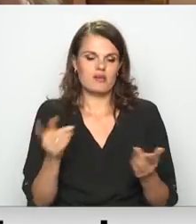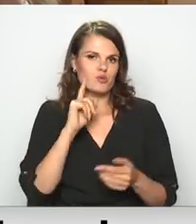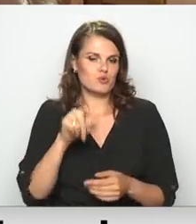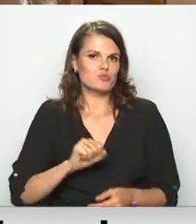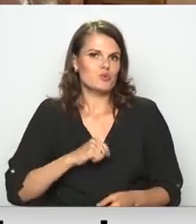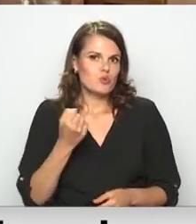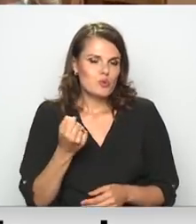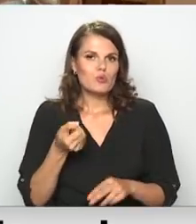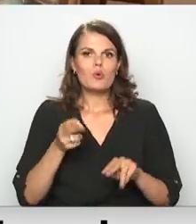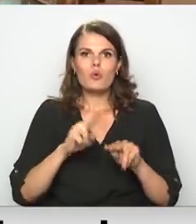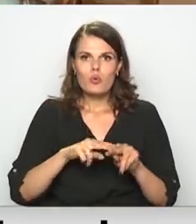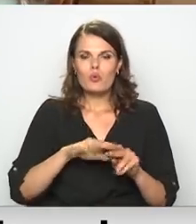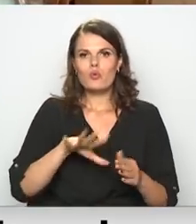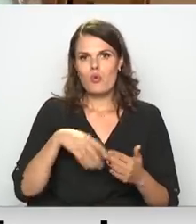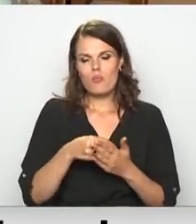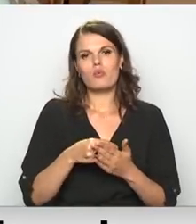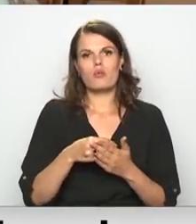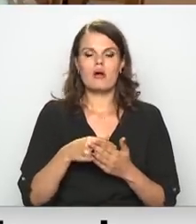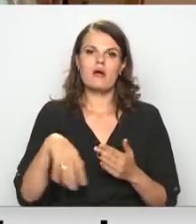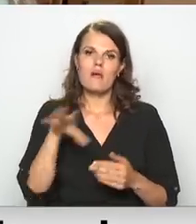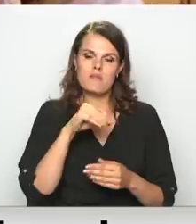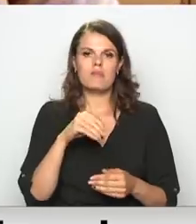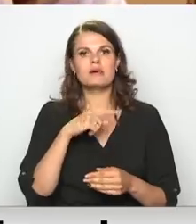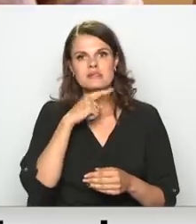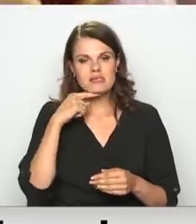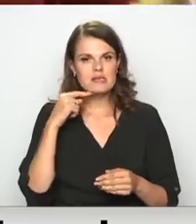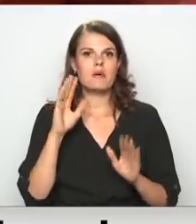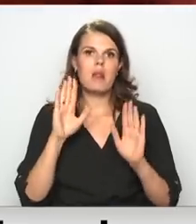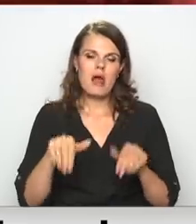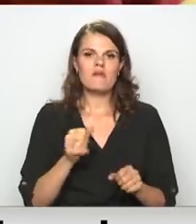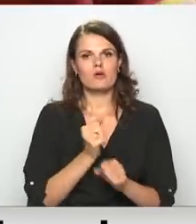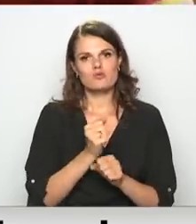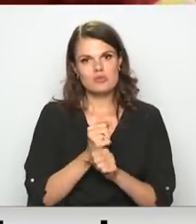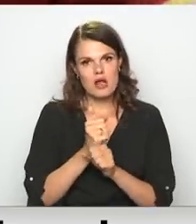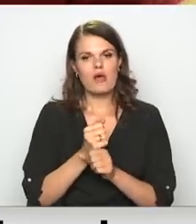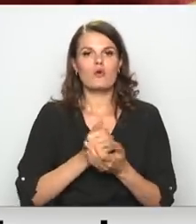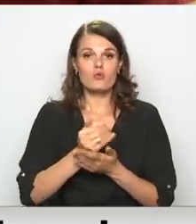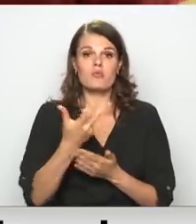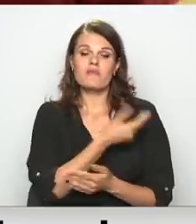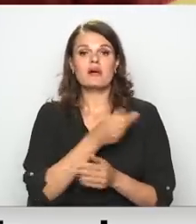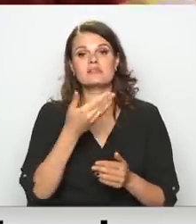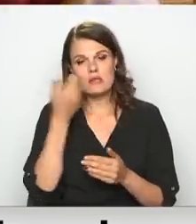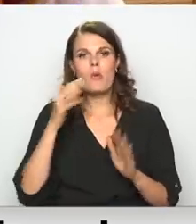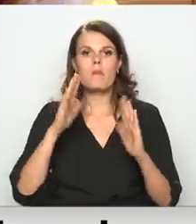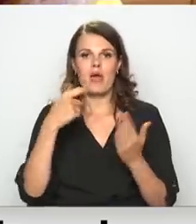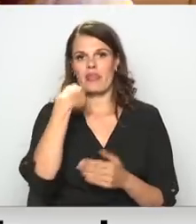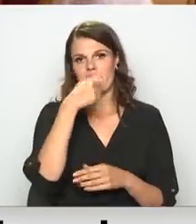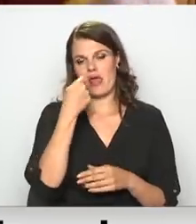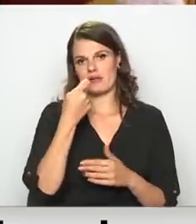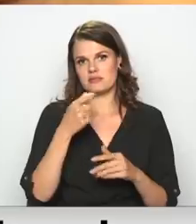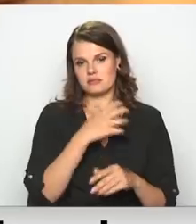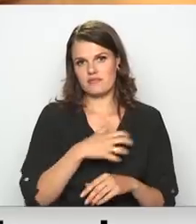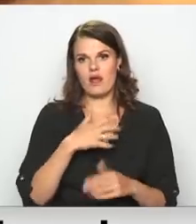Līdzdējo projām ir pār to, ka var strādāt vakcināts pārstamoši un ar negatīvu testu. Visticamāk, ka lielas